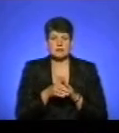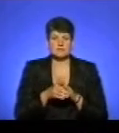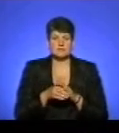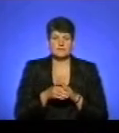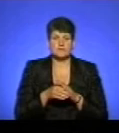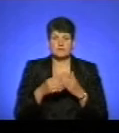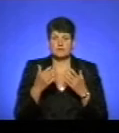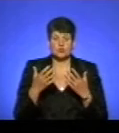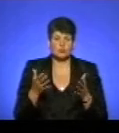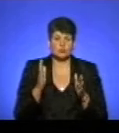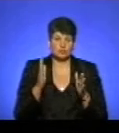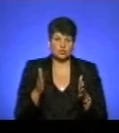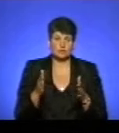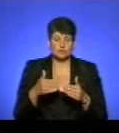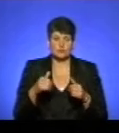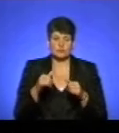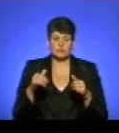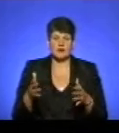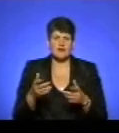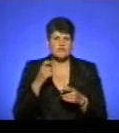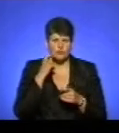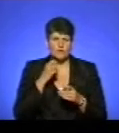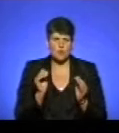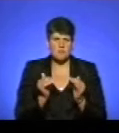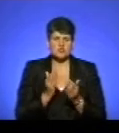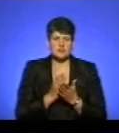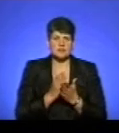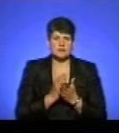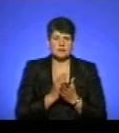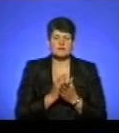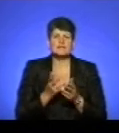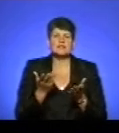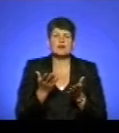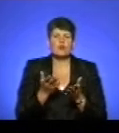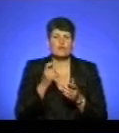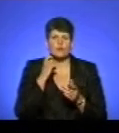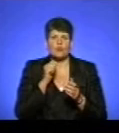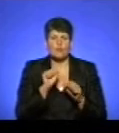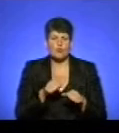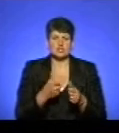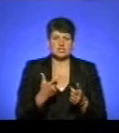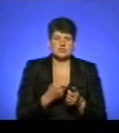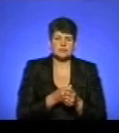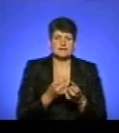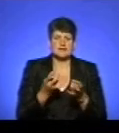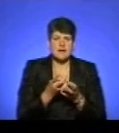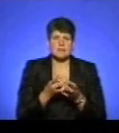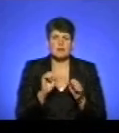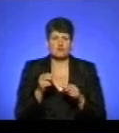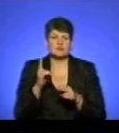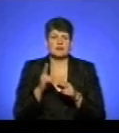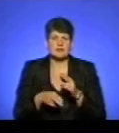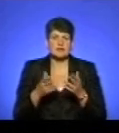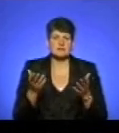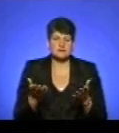таким макаром ми будемо йти до А які з вікові обмеження в тварини? Скажімо, від якого віку можна її щепити, чи вже треба, а колись, може, вже і